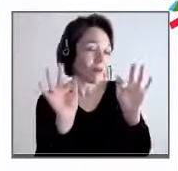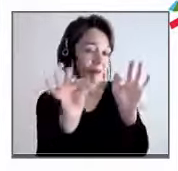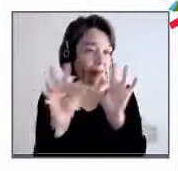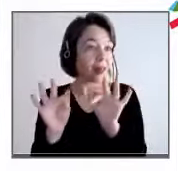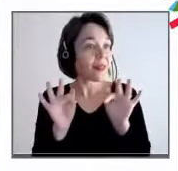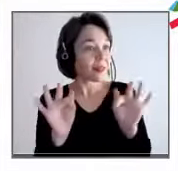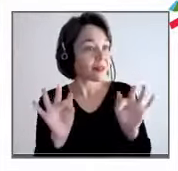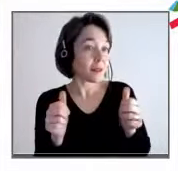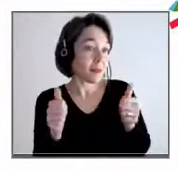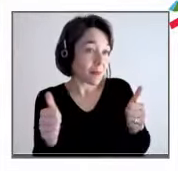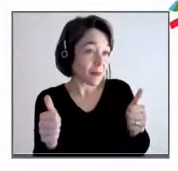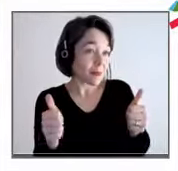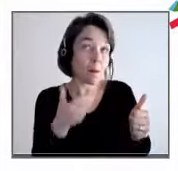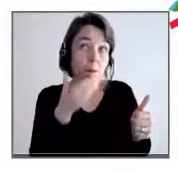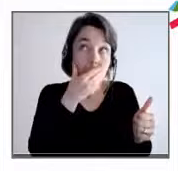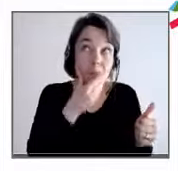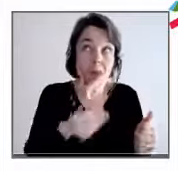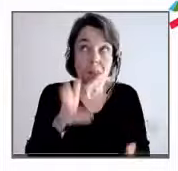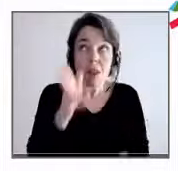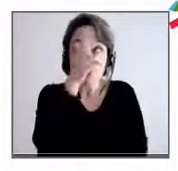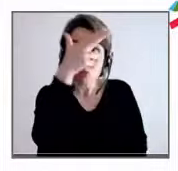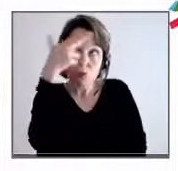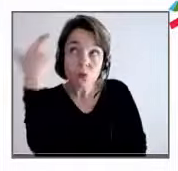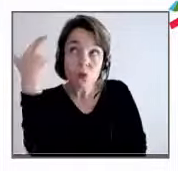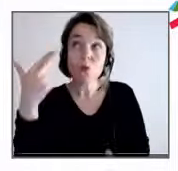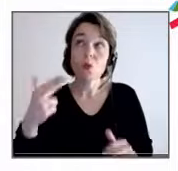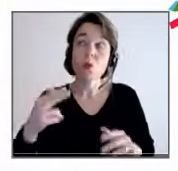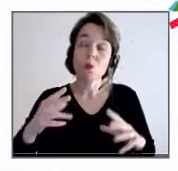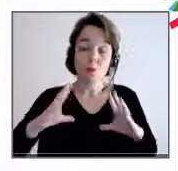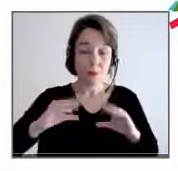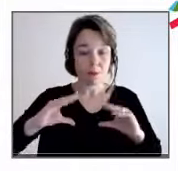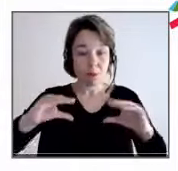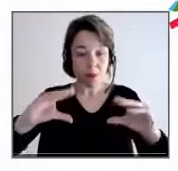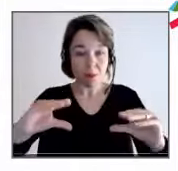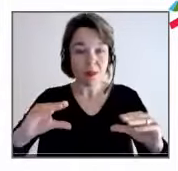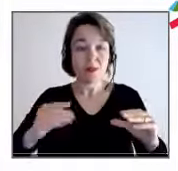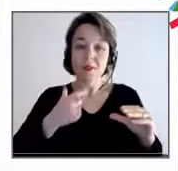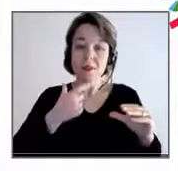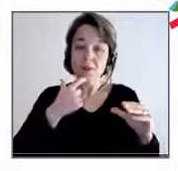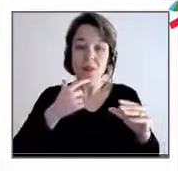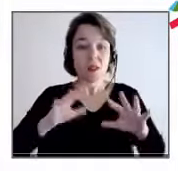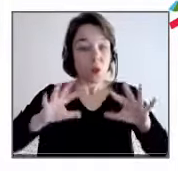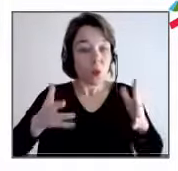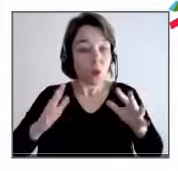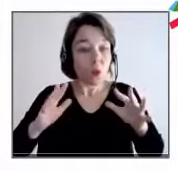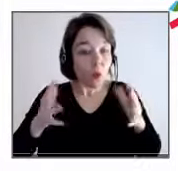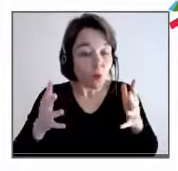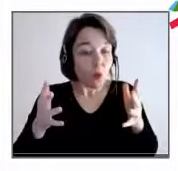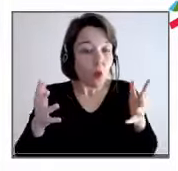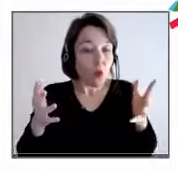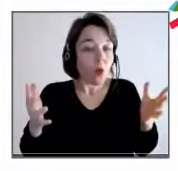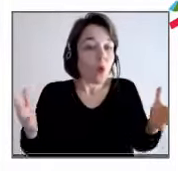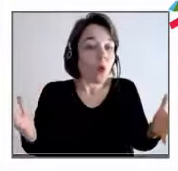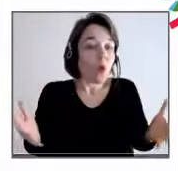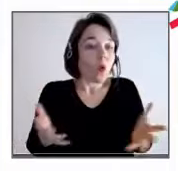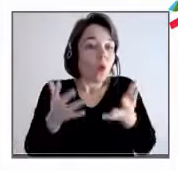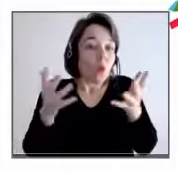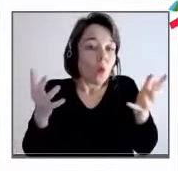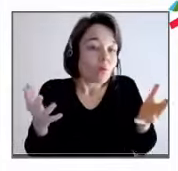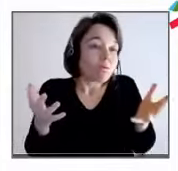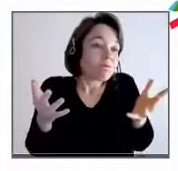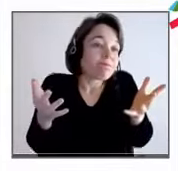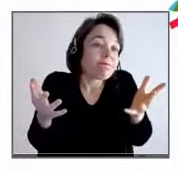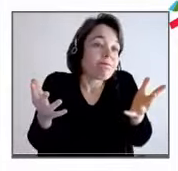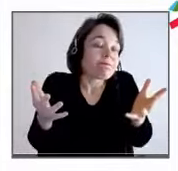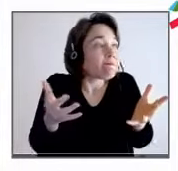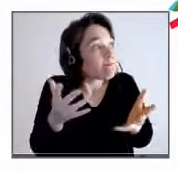les définir ? Évidemment, il faut savoir ce que ça veut dire et à partir de quoi elles se forgent. Donc, moi, rien ne m'agace tant qu'on est très précis sur les concepts. Ça fait